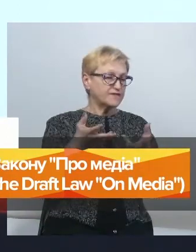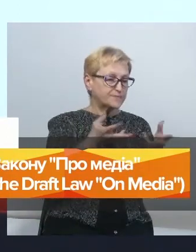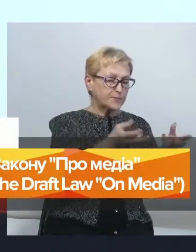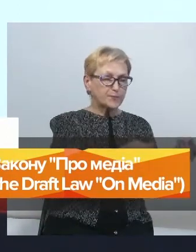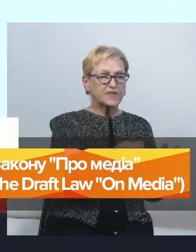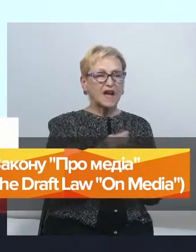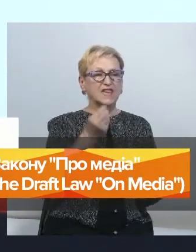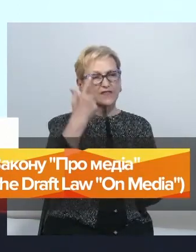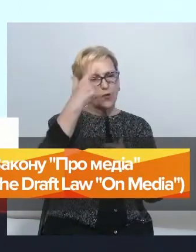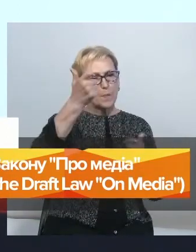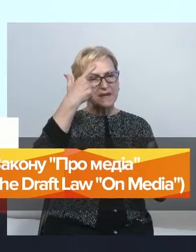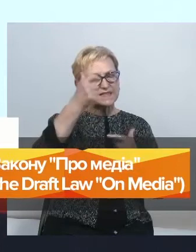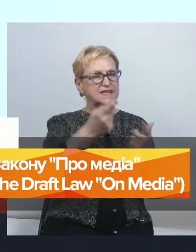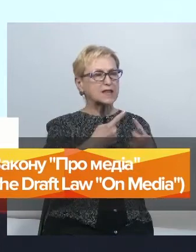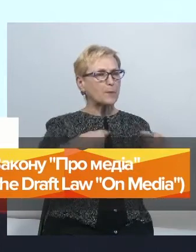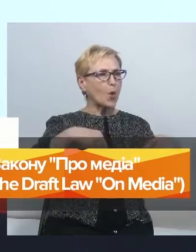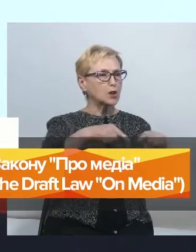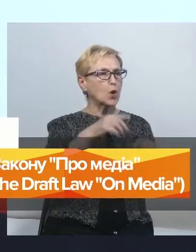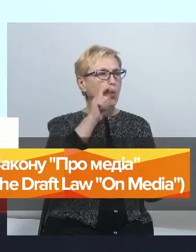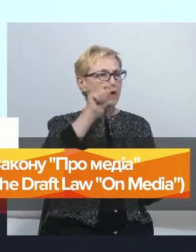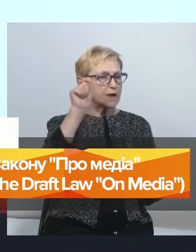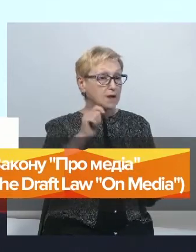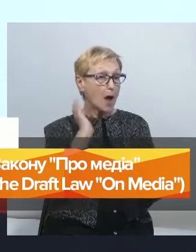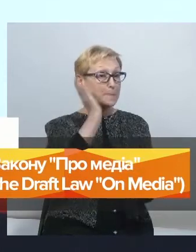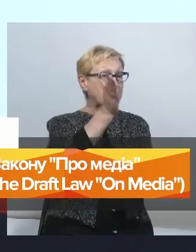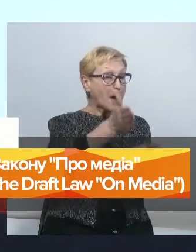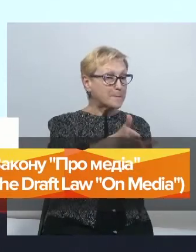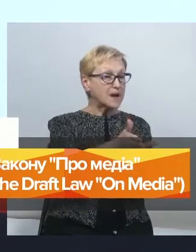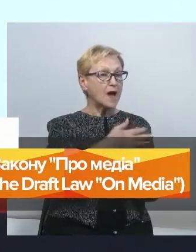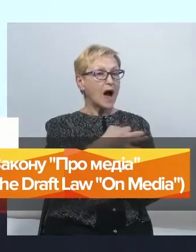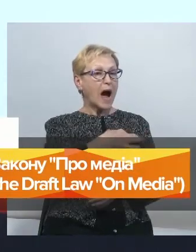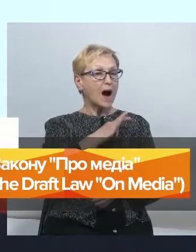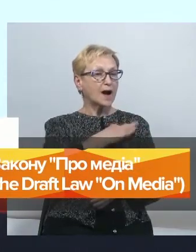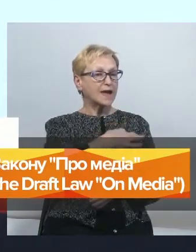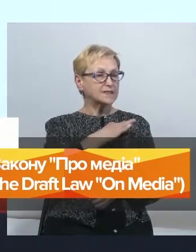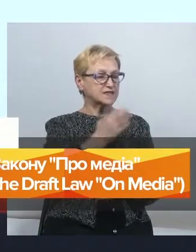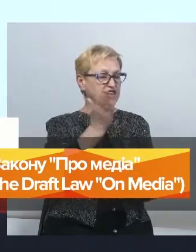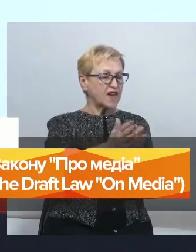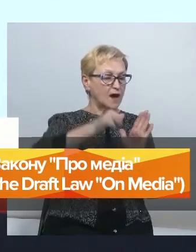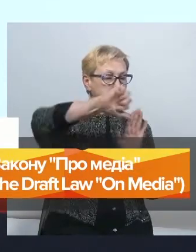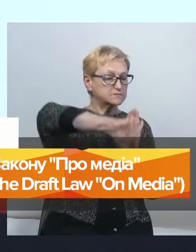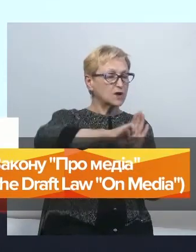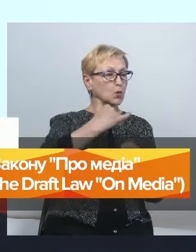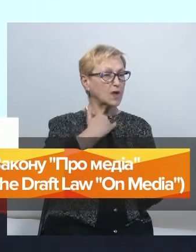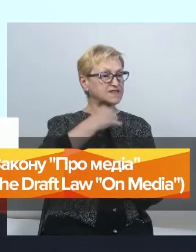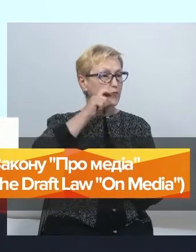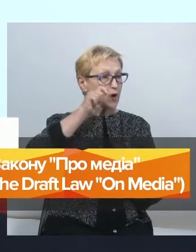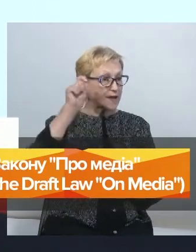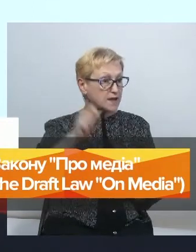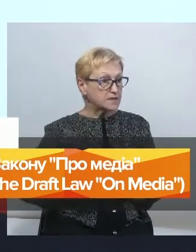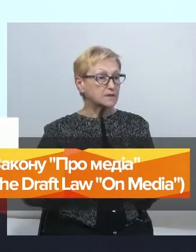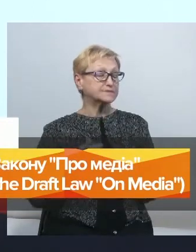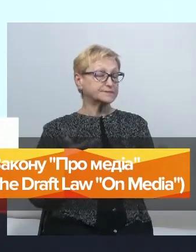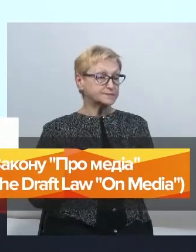тому що, ні для кого не секрет, що прямі агенти Російської Федерації до сих пір є в Україні і, більше того, вони мають відповідні